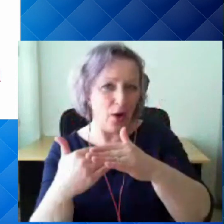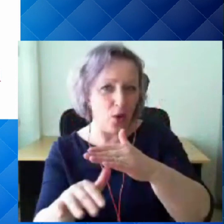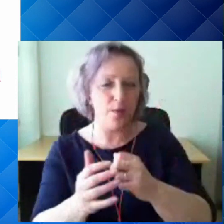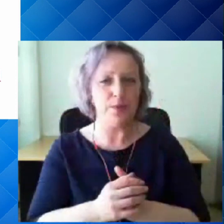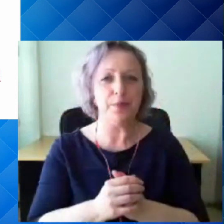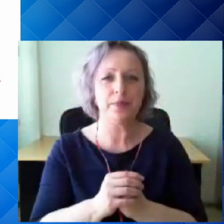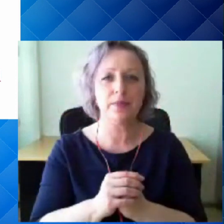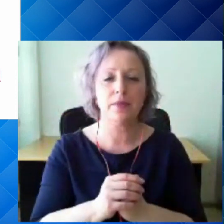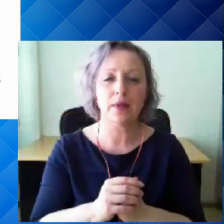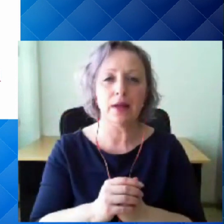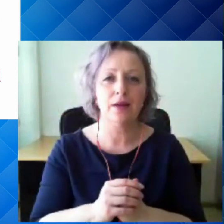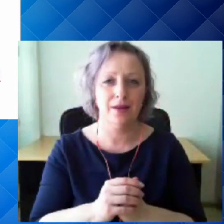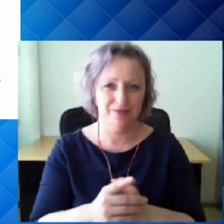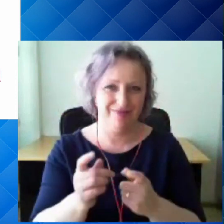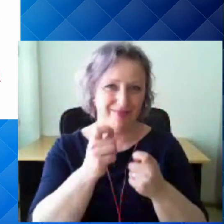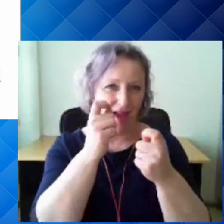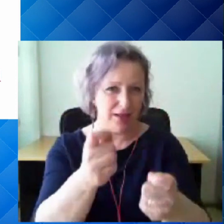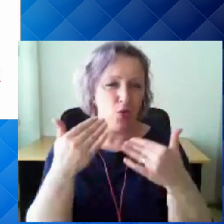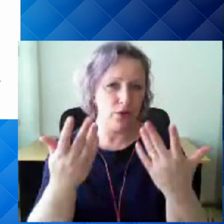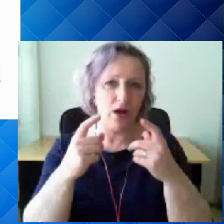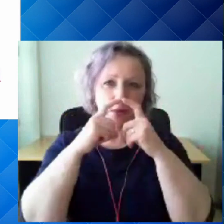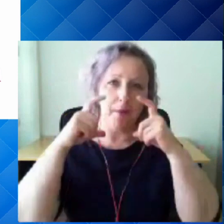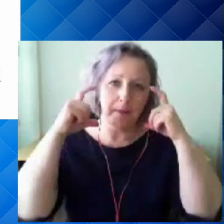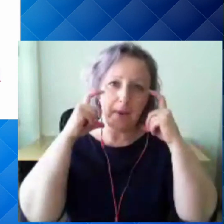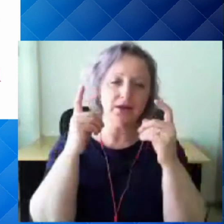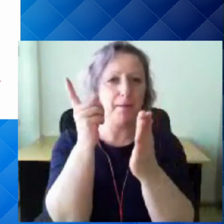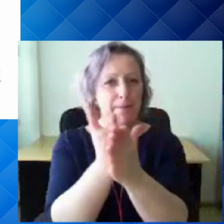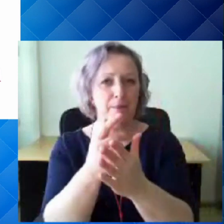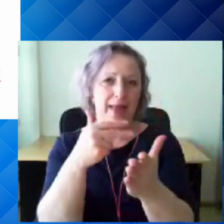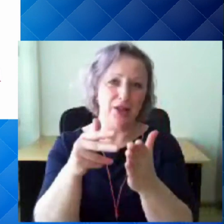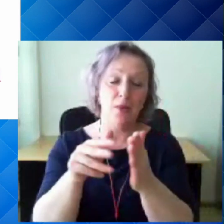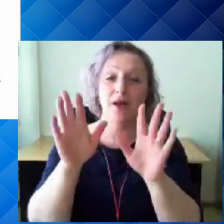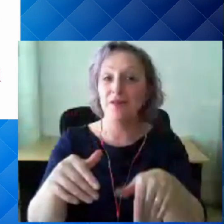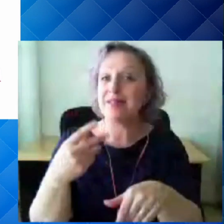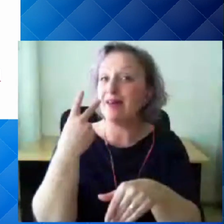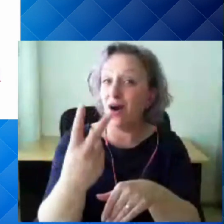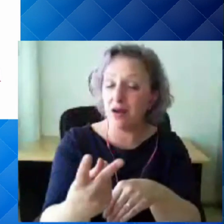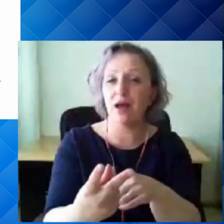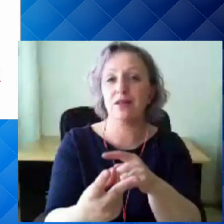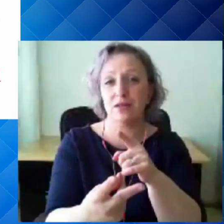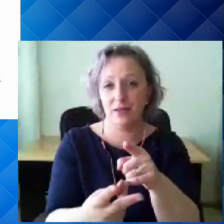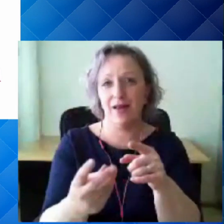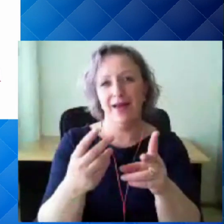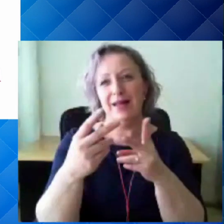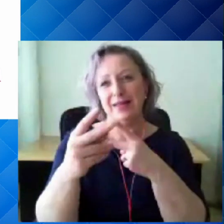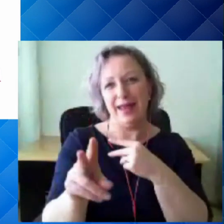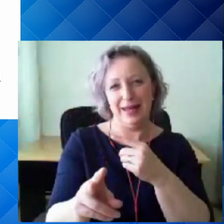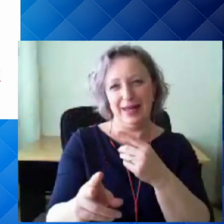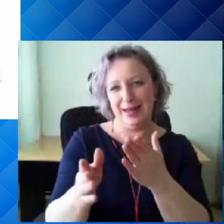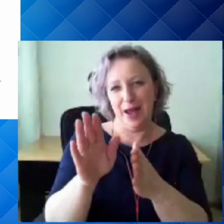kuidas siis maskiga tuleb käituda. Võite vaadata ka teine kord